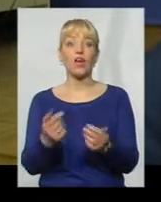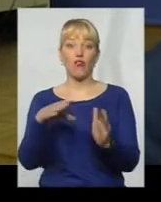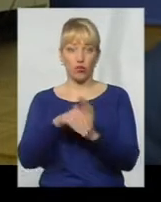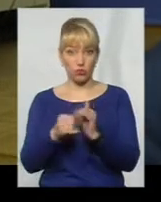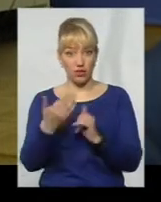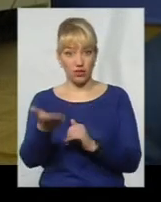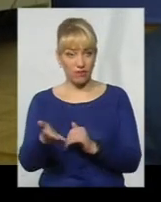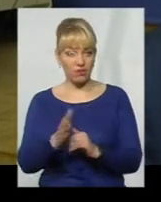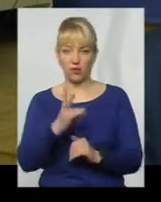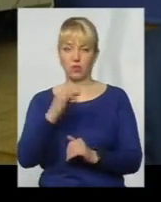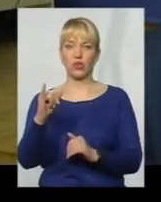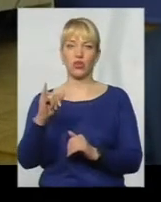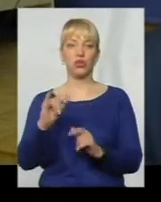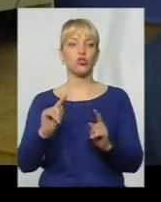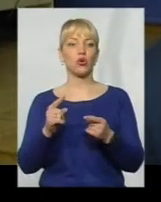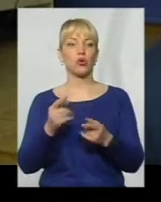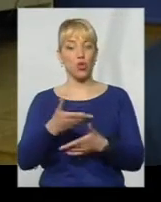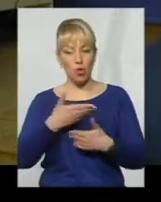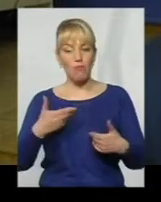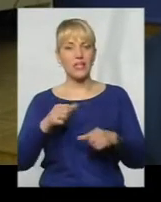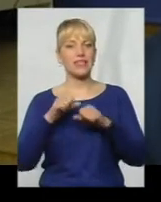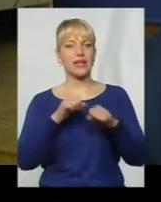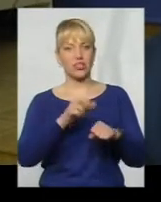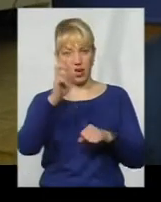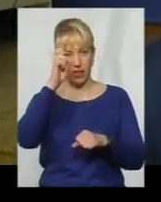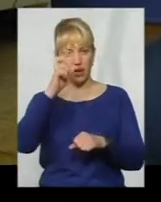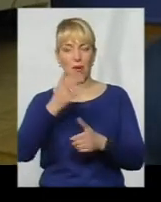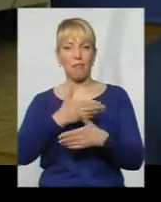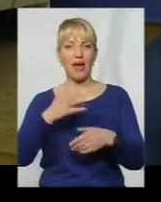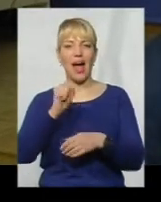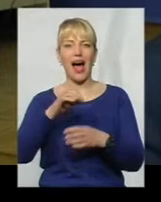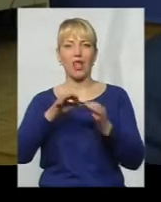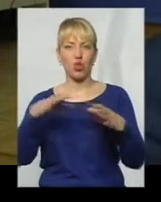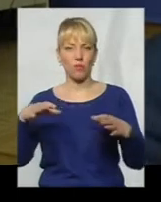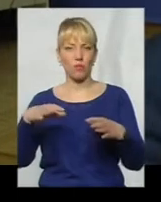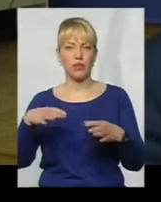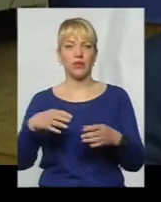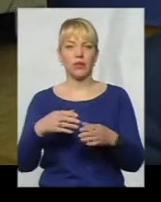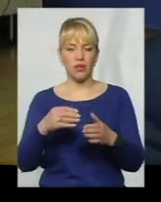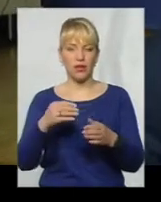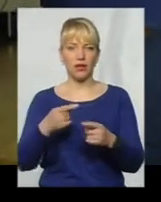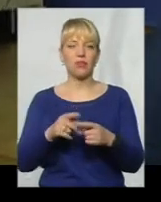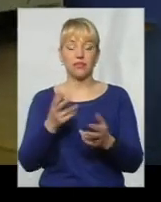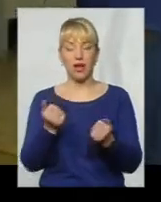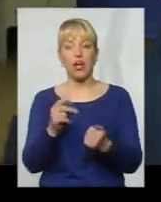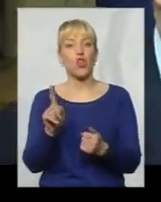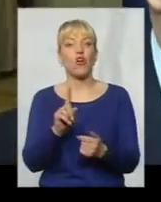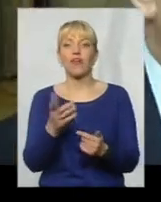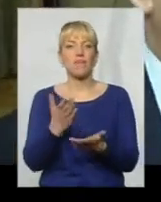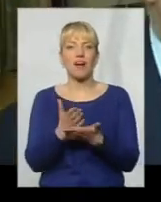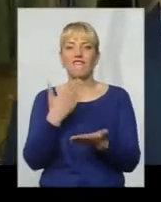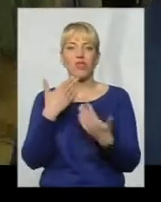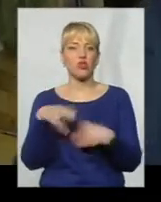для вас. Ні. Чого? Ну ми ж захищали країну, ми там атом приборкали, кажу. Да. Але яке це має відношення до пенсії?